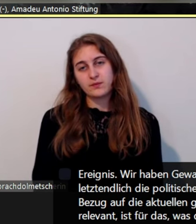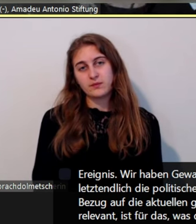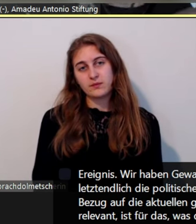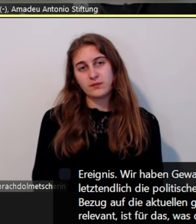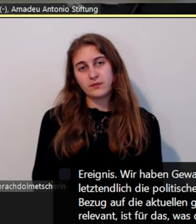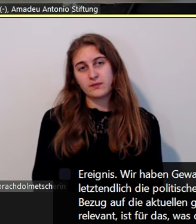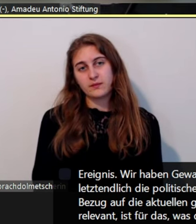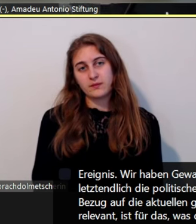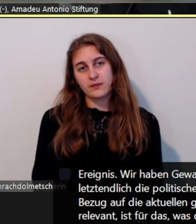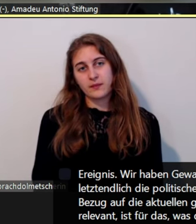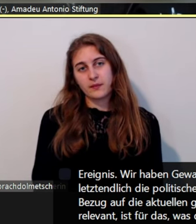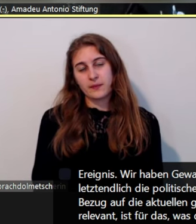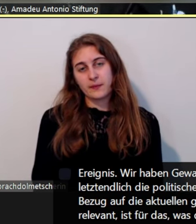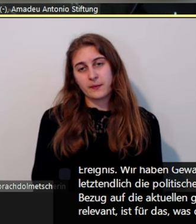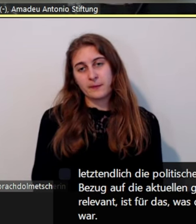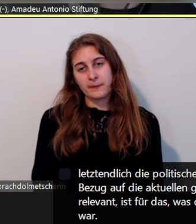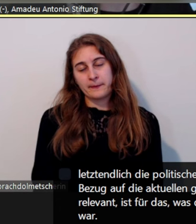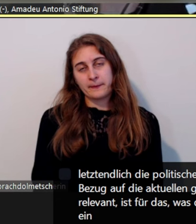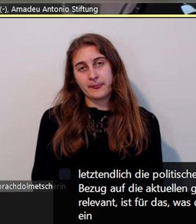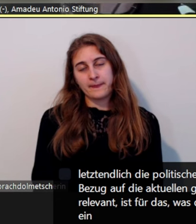als Tatvorgang.